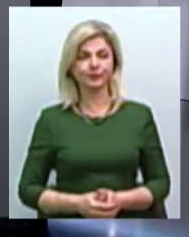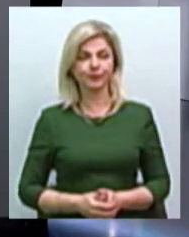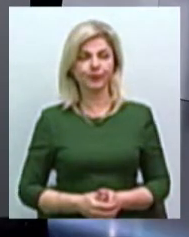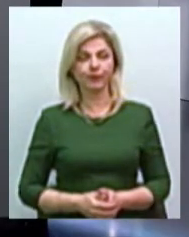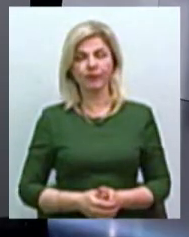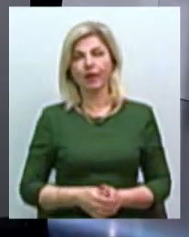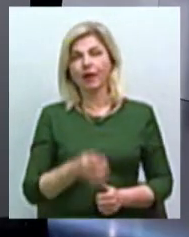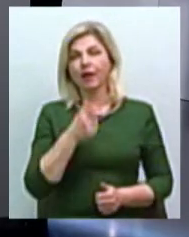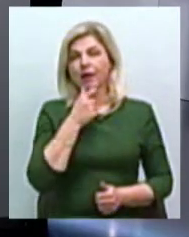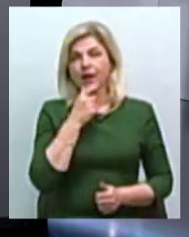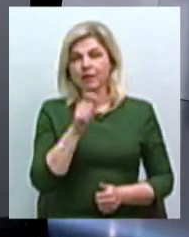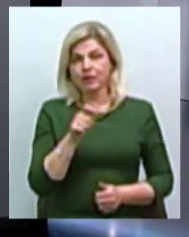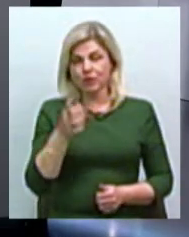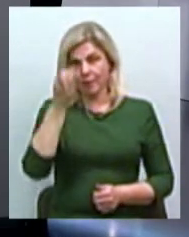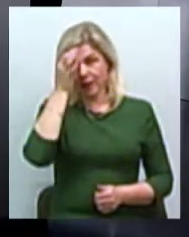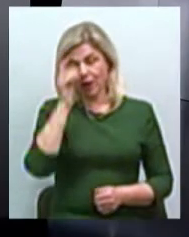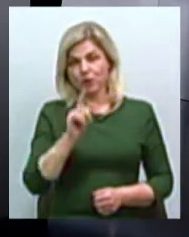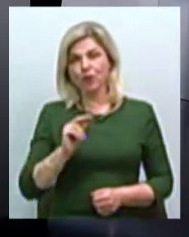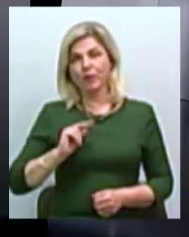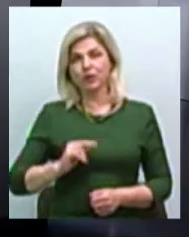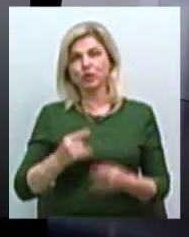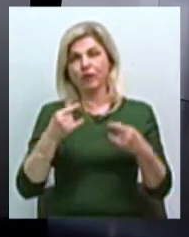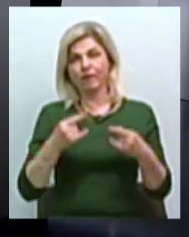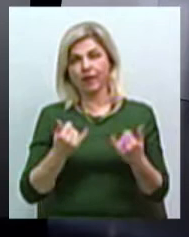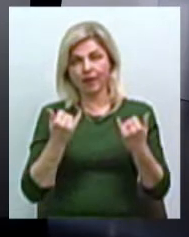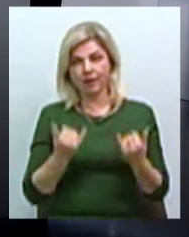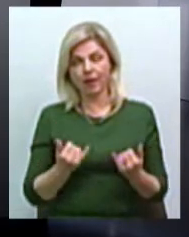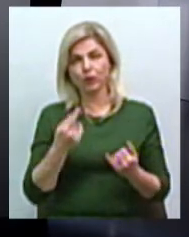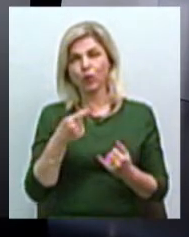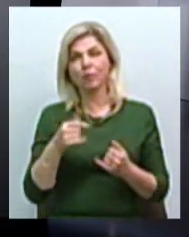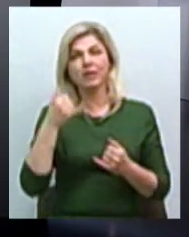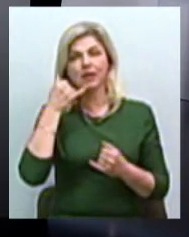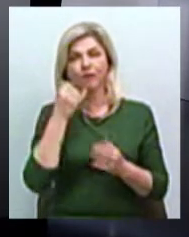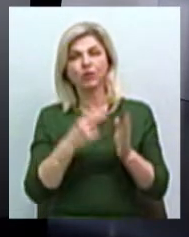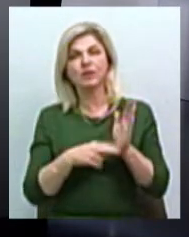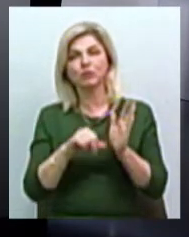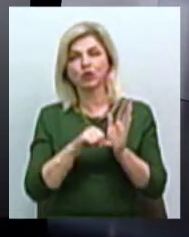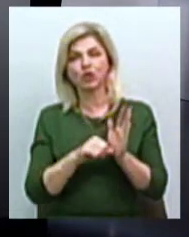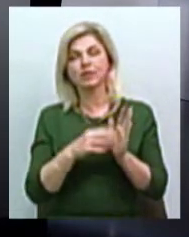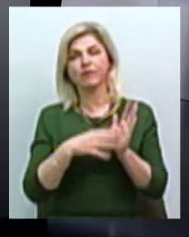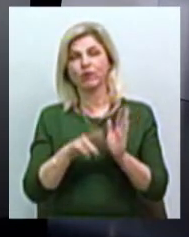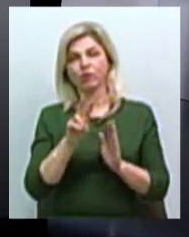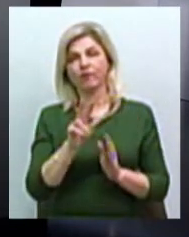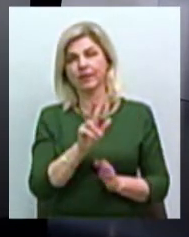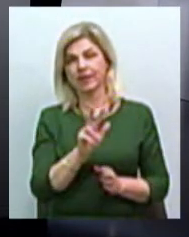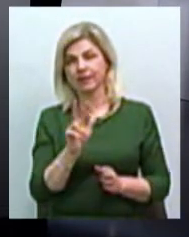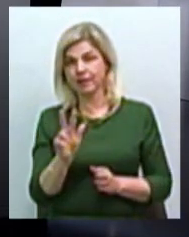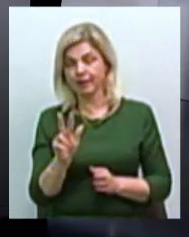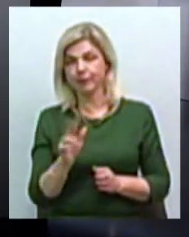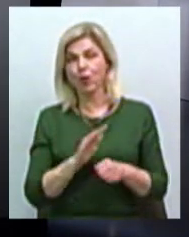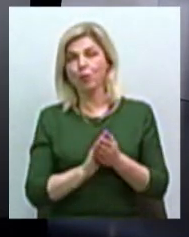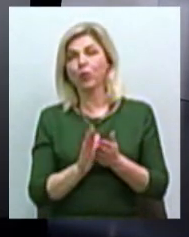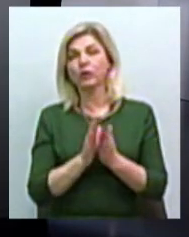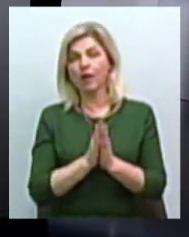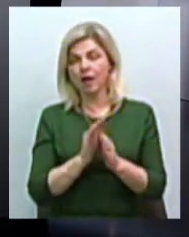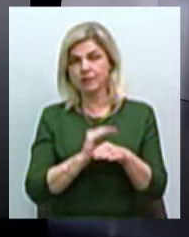глядачам я нагадую, що ми працюємо в прямому ефірі. Телефон студії 76 92 33. Михайло, будь ласка, що саме